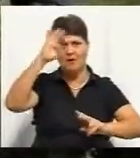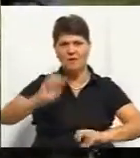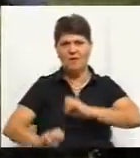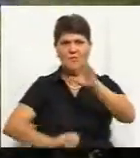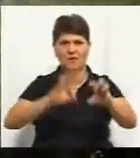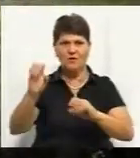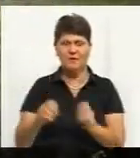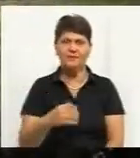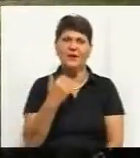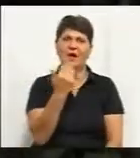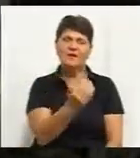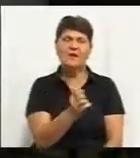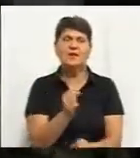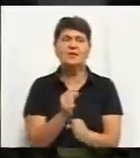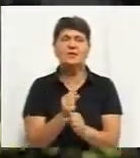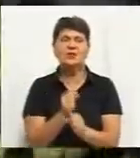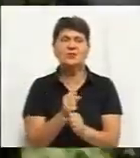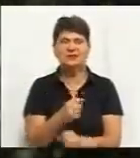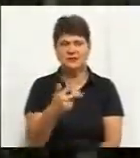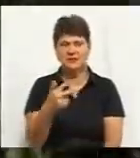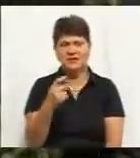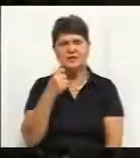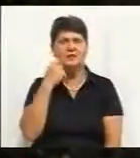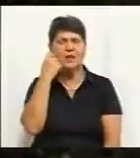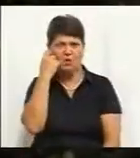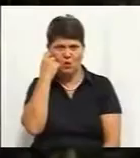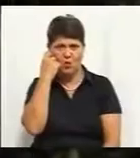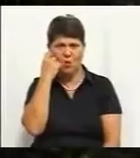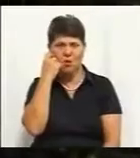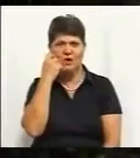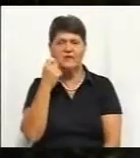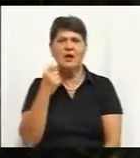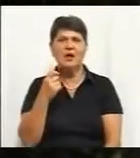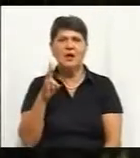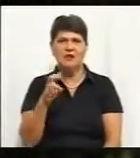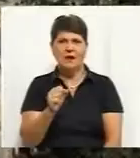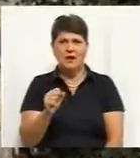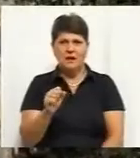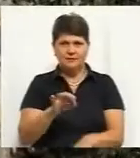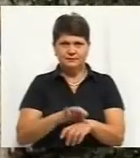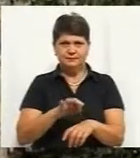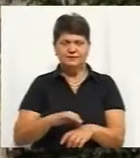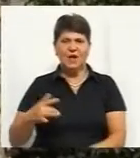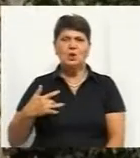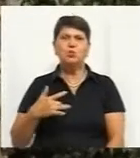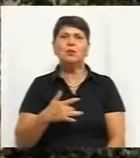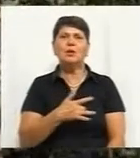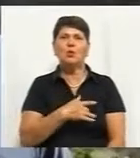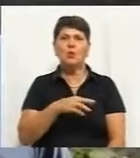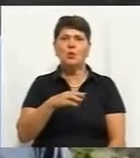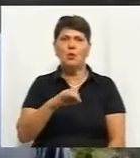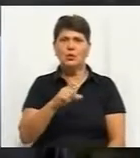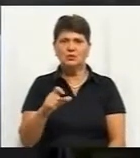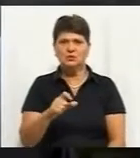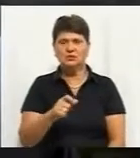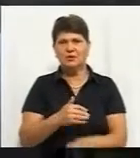пропрацював у санаторії для хворих на туберкульоз, який раніше розташовувався на цій території. Після закриття залишився охоронцем. «Я